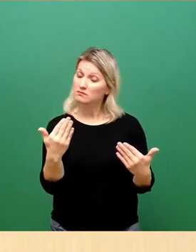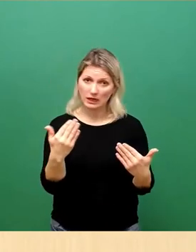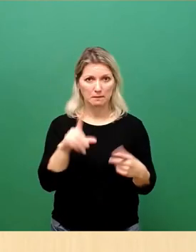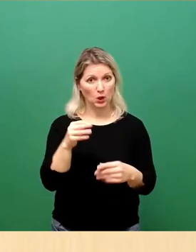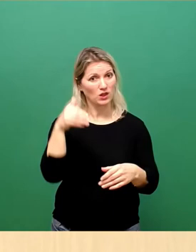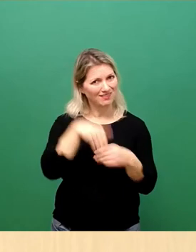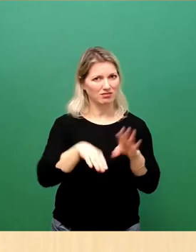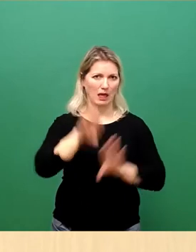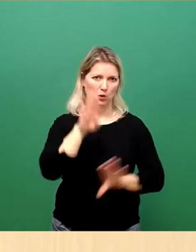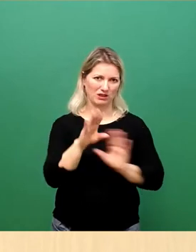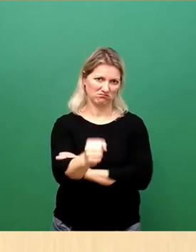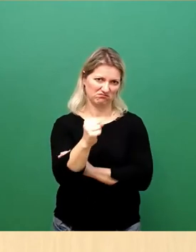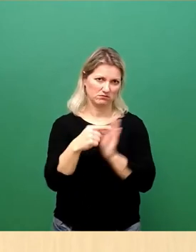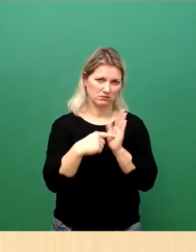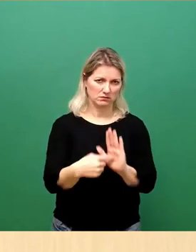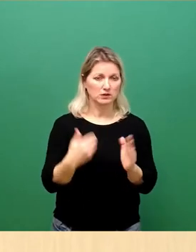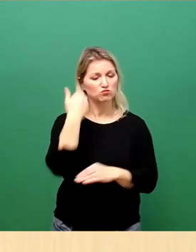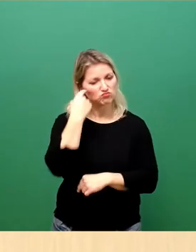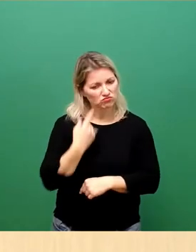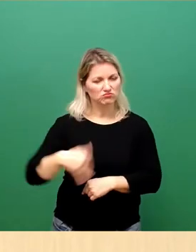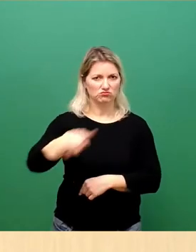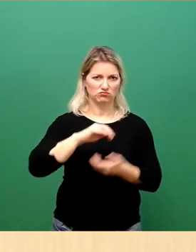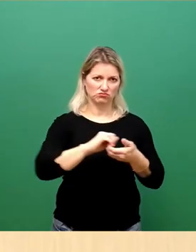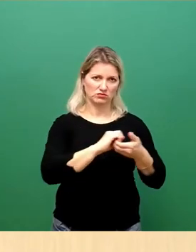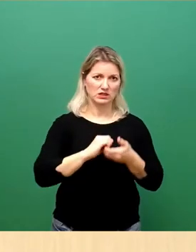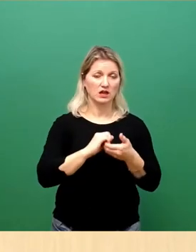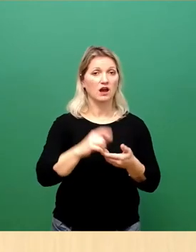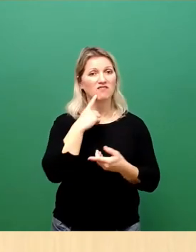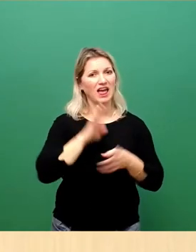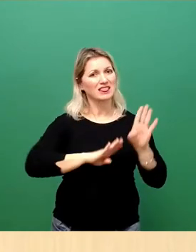heute einen gemeinsamen Weg aller demokratischen Kräfte beschreiten.